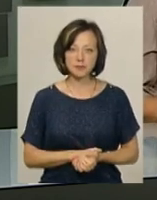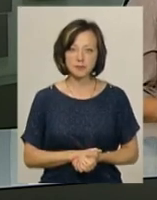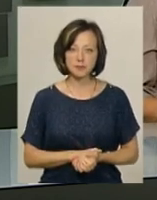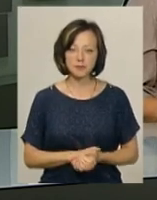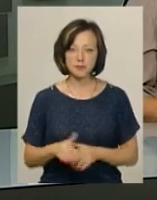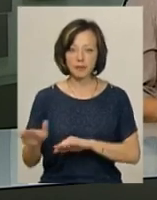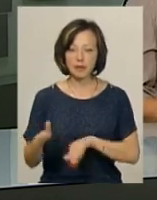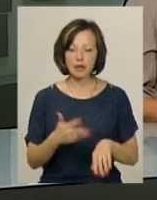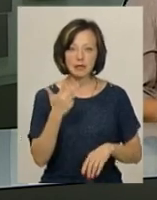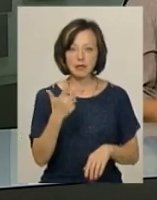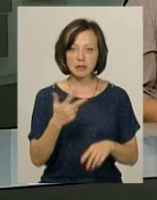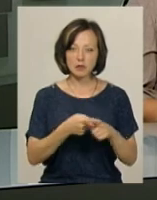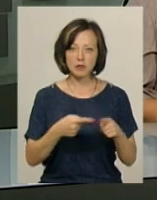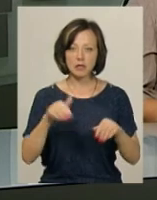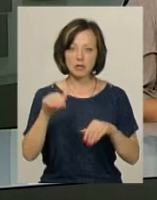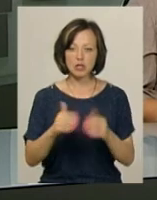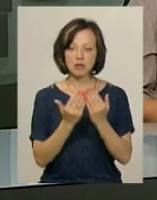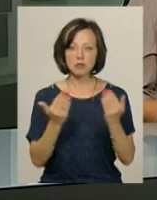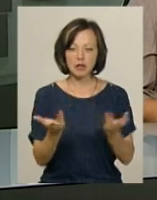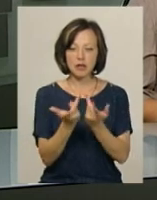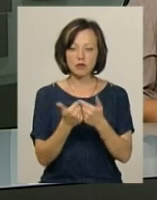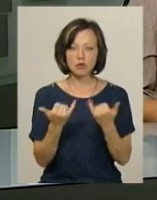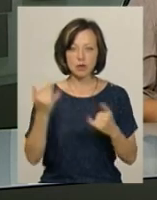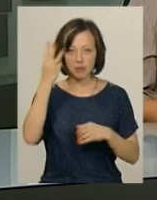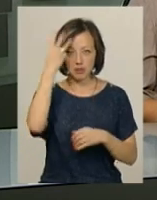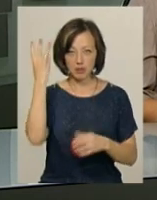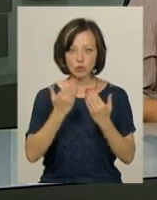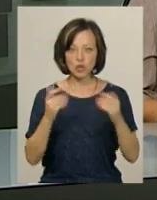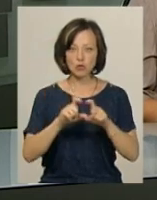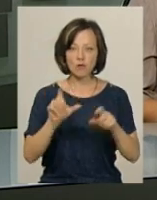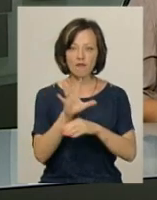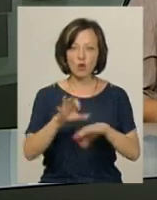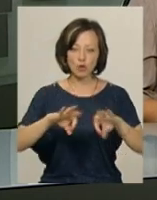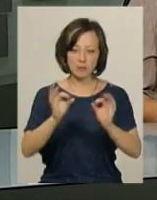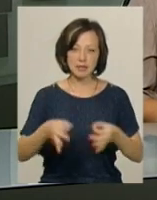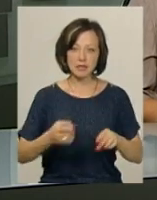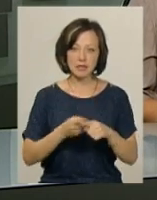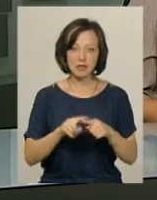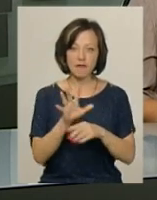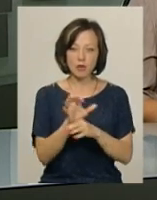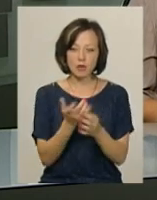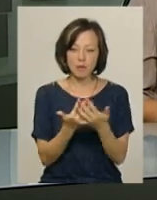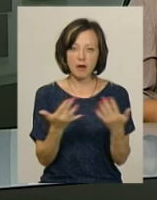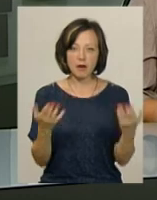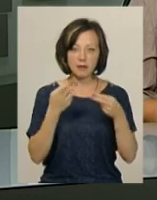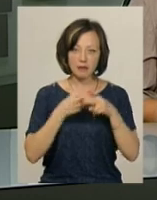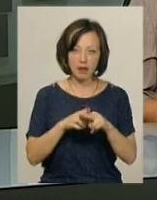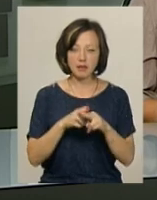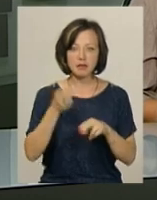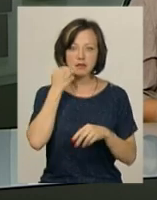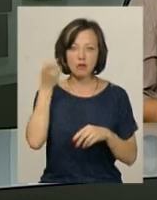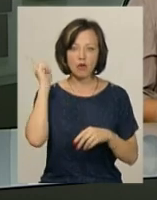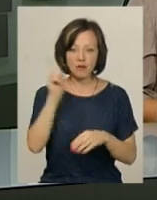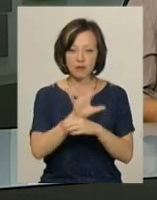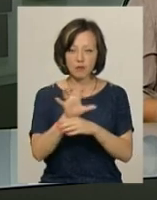3,5 тисячі експонатів налічує сьогодні Хмельницький музей-студія фотомистецтва. Це фотоапарати, оптична техніка, старовинні